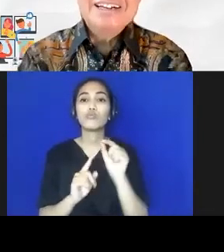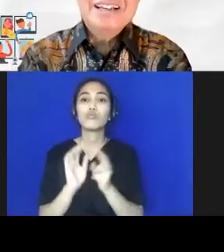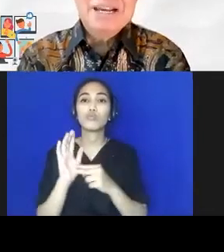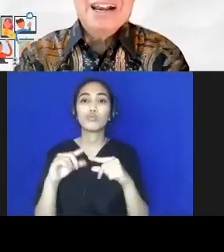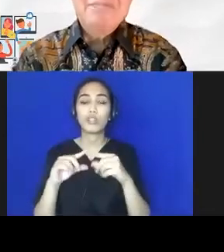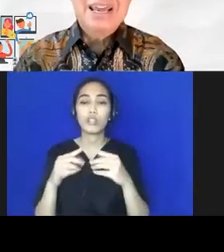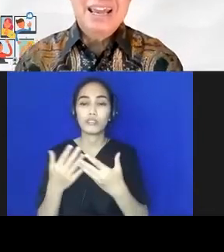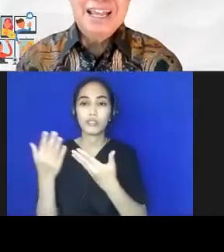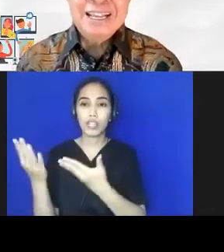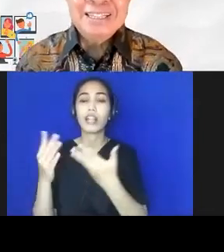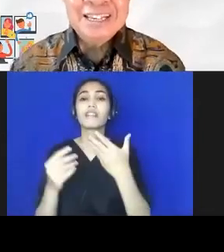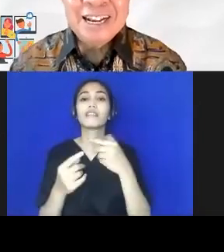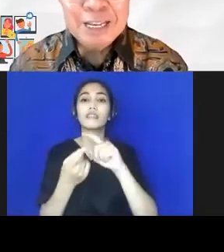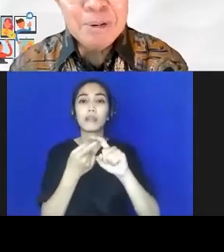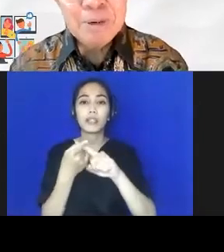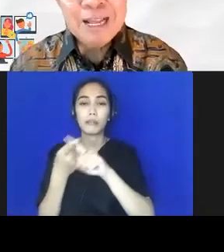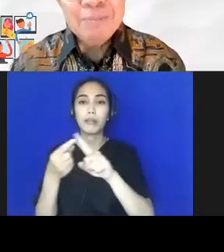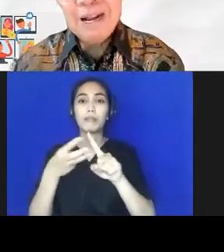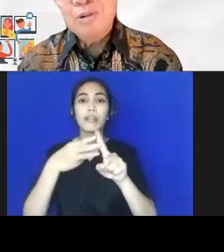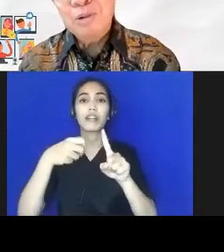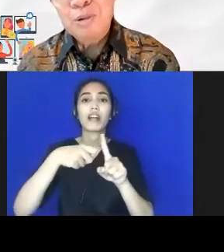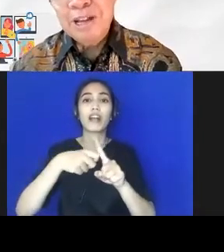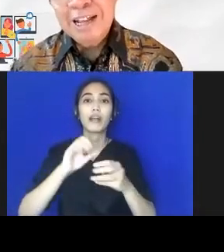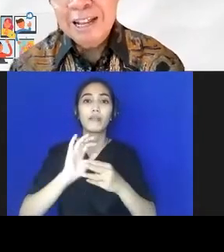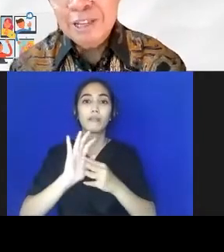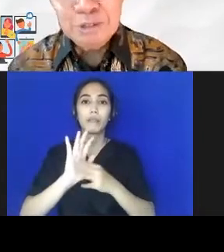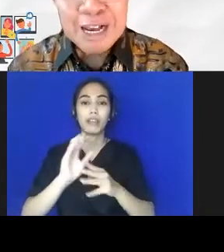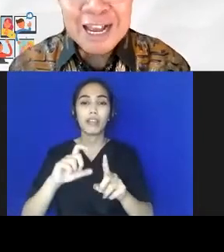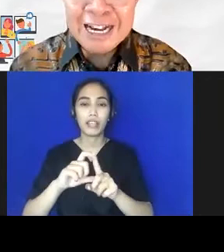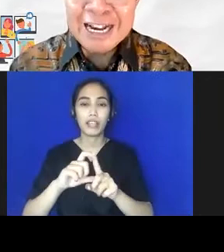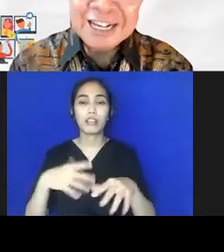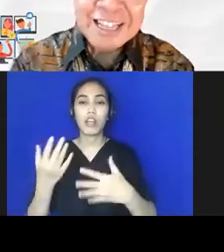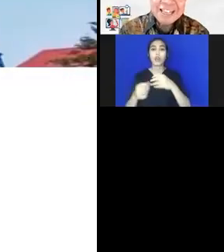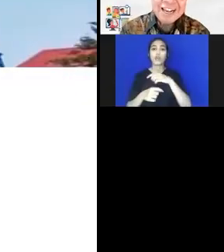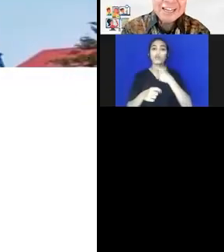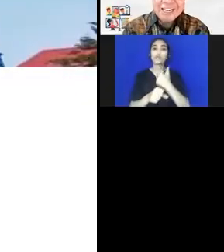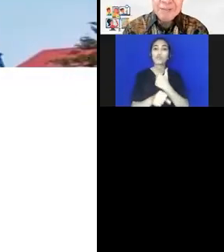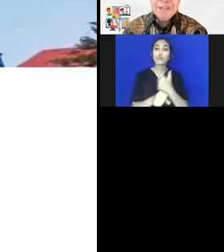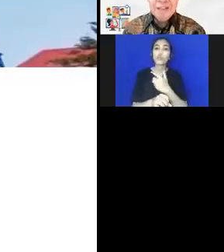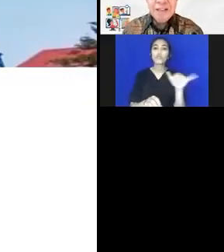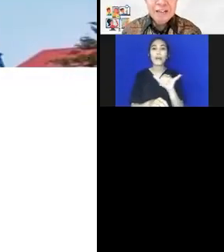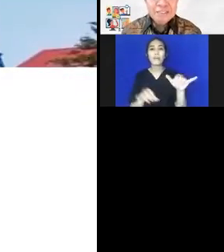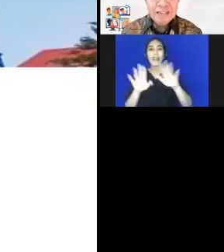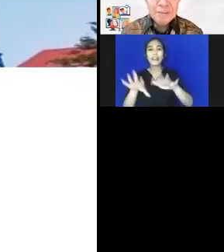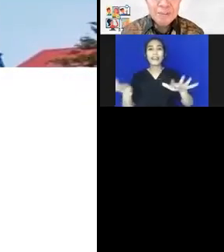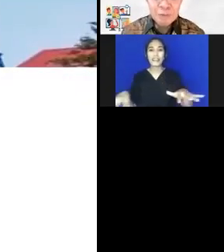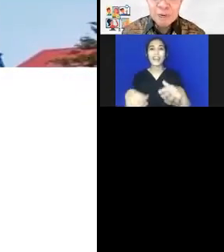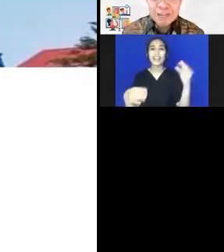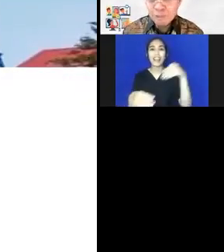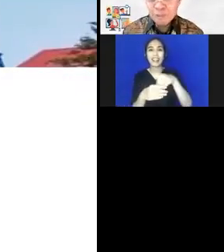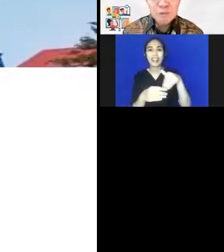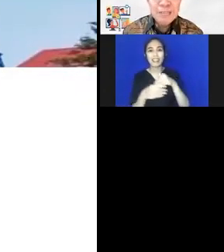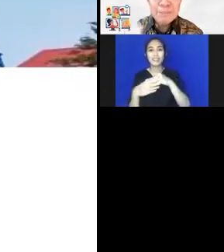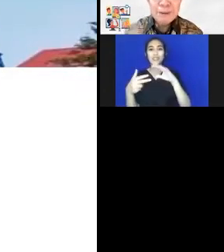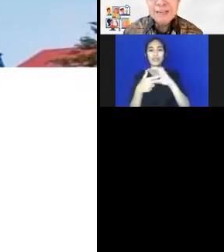dari BKKBN, dan jajarannya maupun dari para guru, dan juga anak-anak kita yang hadir. Saya diberi